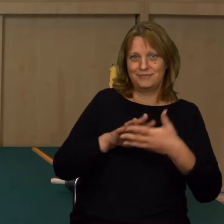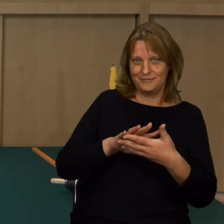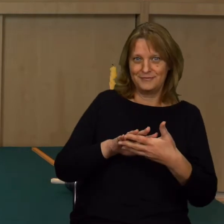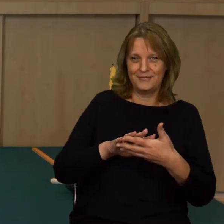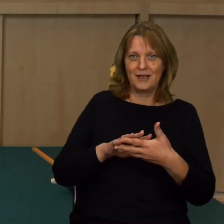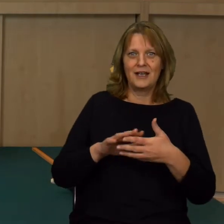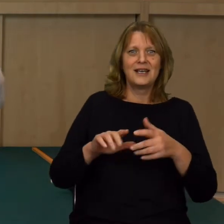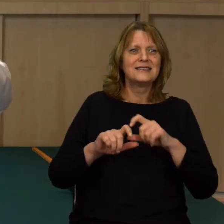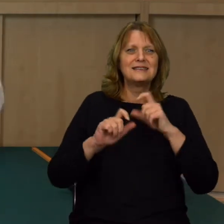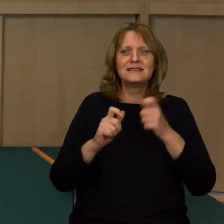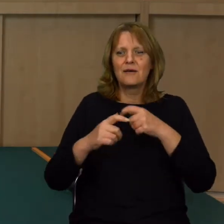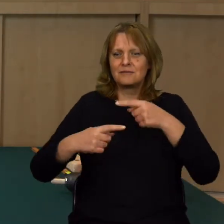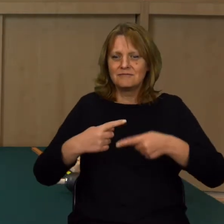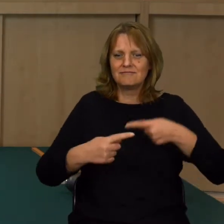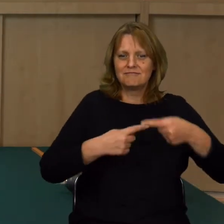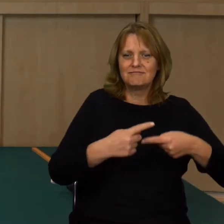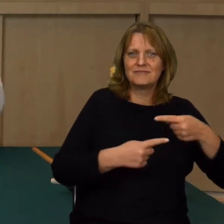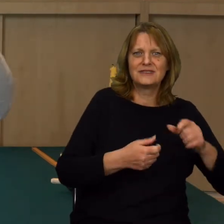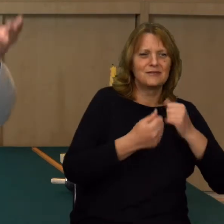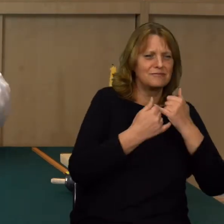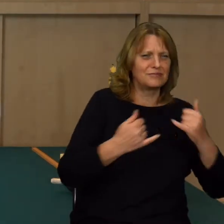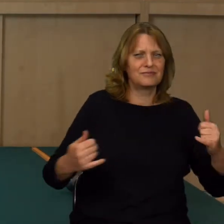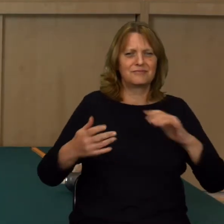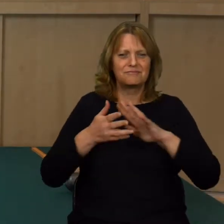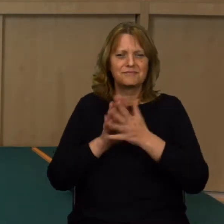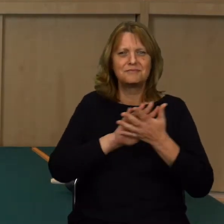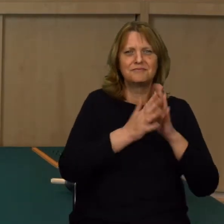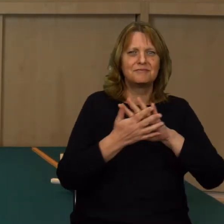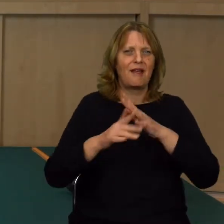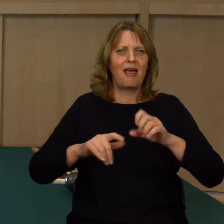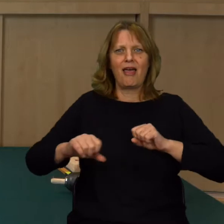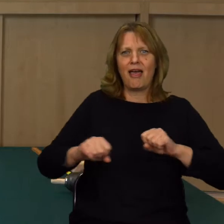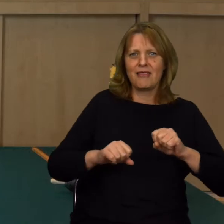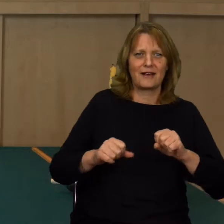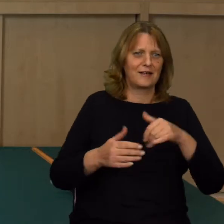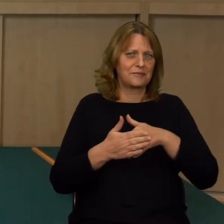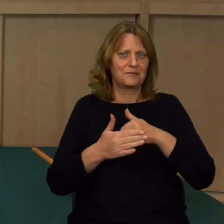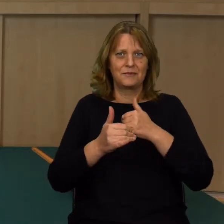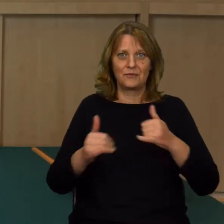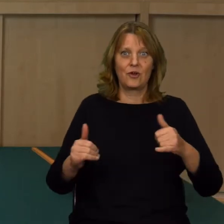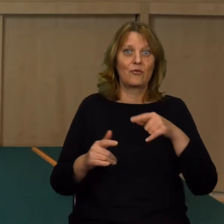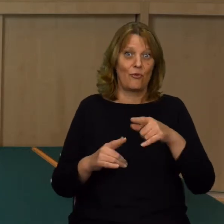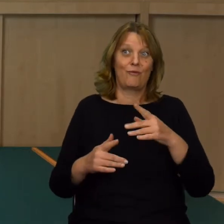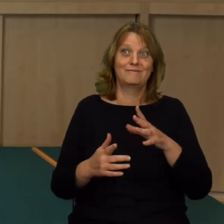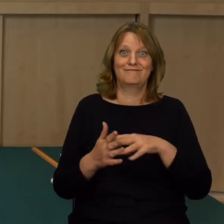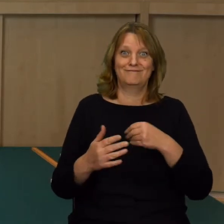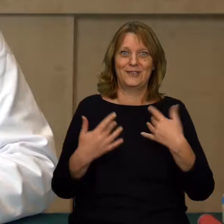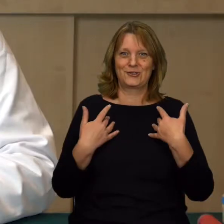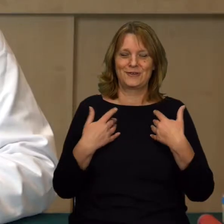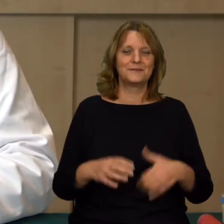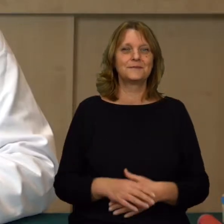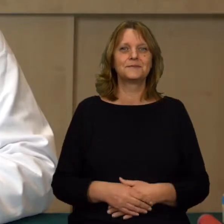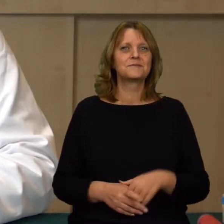energii, albo całym cyklem przemian, zmian energii i jej postaci. Bo w sumie na tym ono polega.